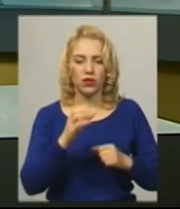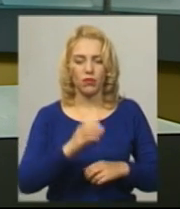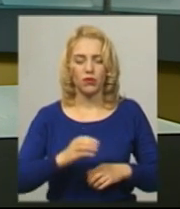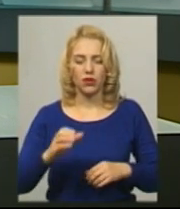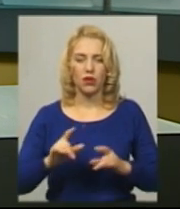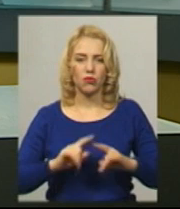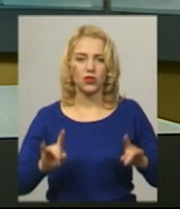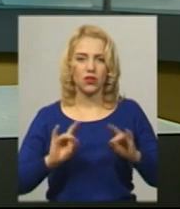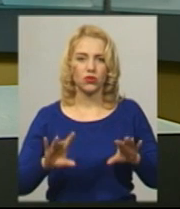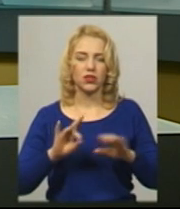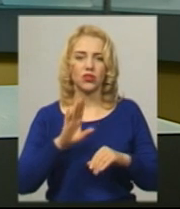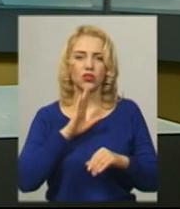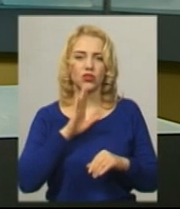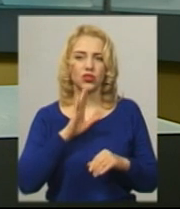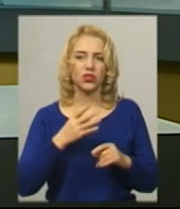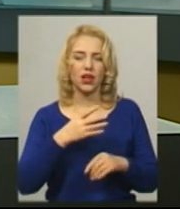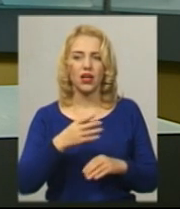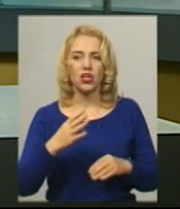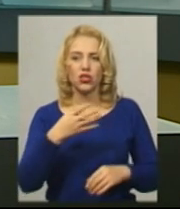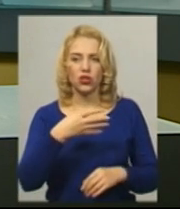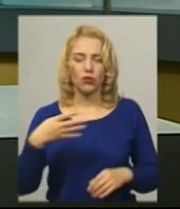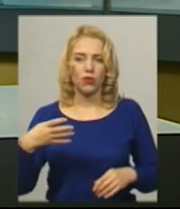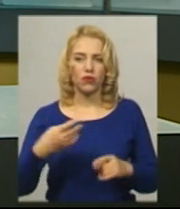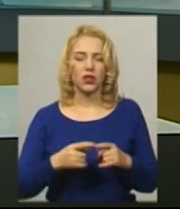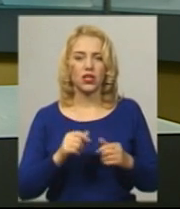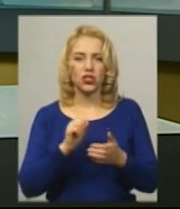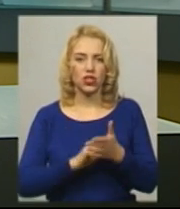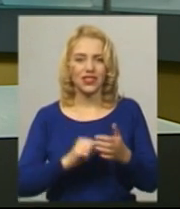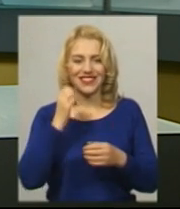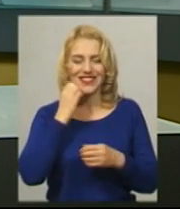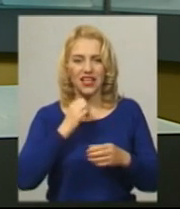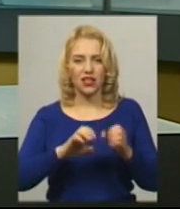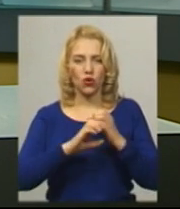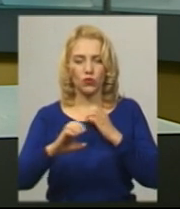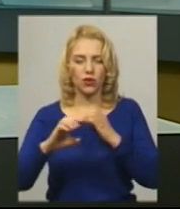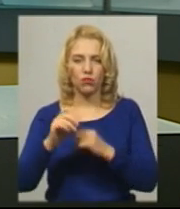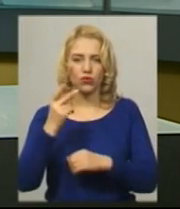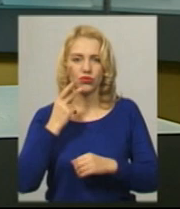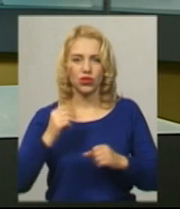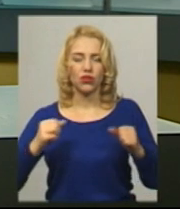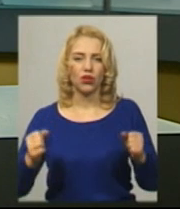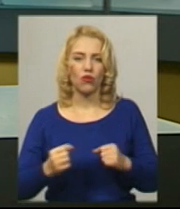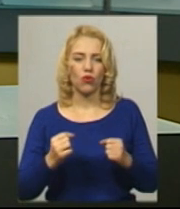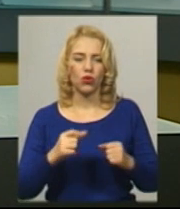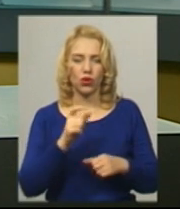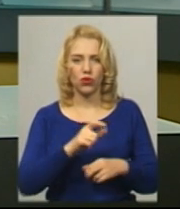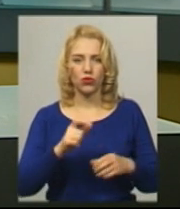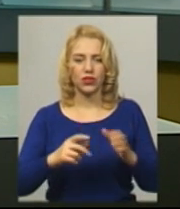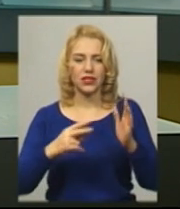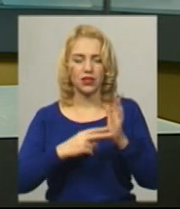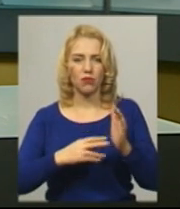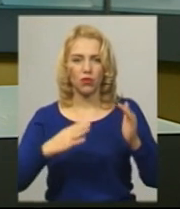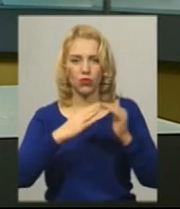залишилась без опалення Тарас Проказюк. За його словами, через старі комунікації та постійний холод мешканці семи багатоквартирних